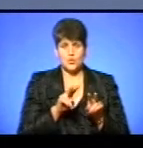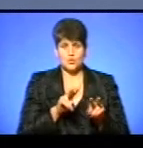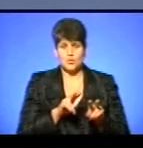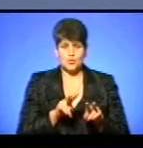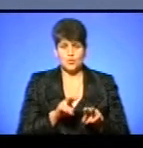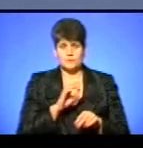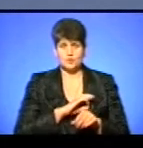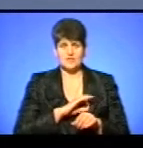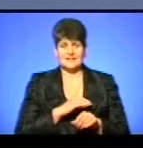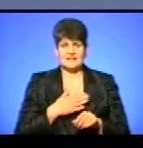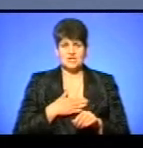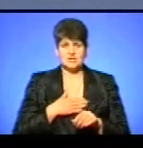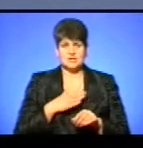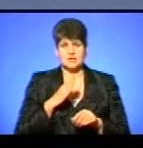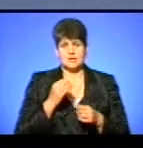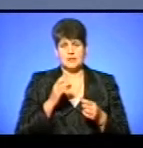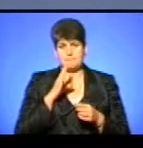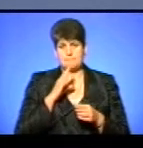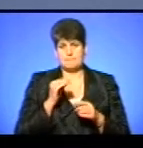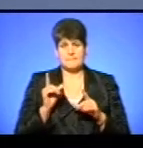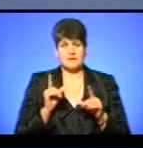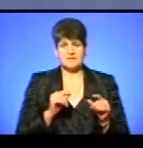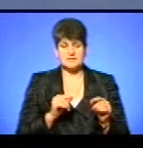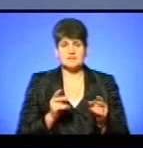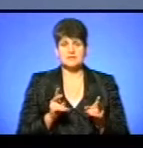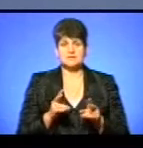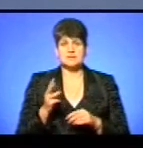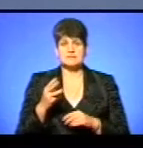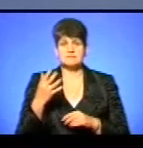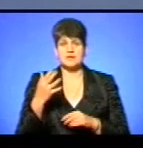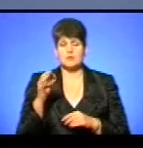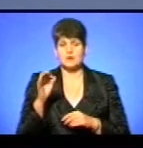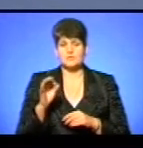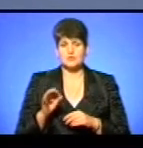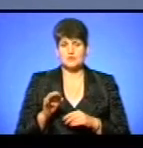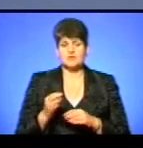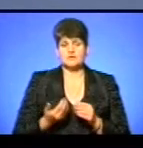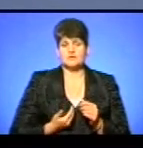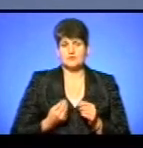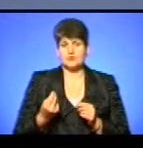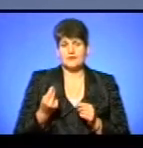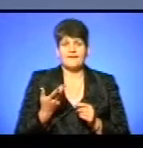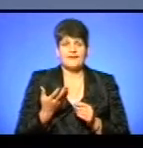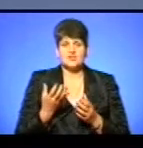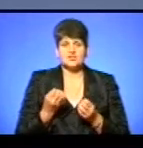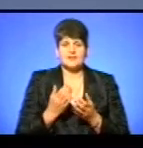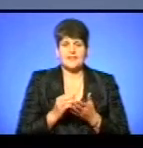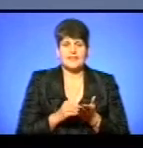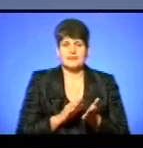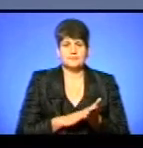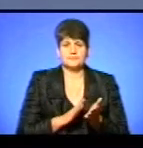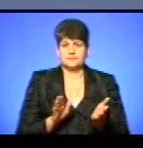наших перевізників – електро, і авто. Залишилося 35% готівки, яка ще є не облікована.